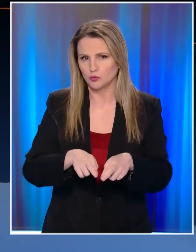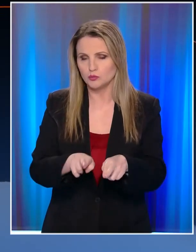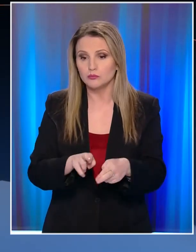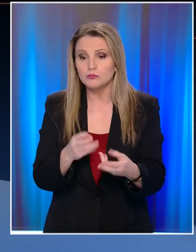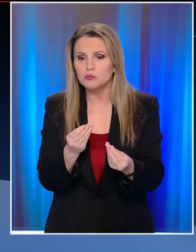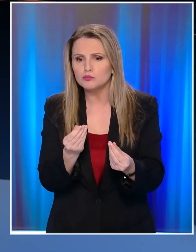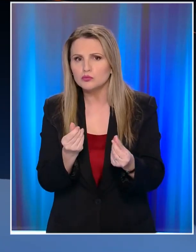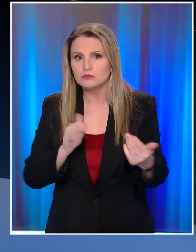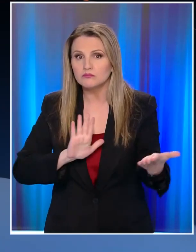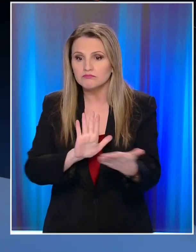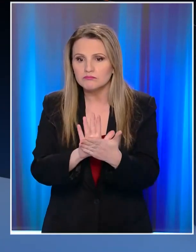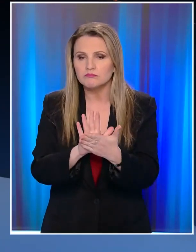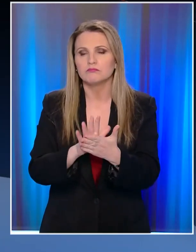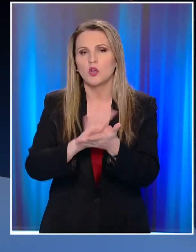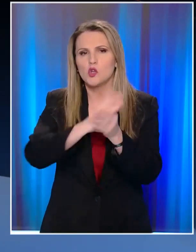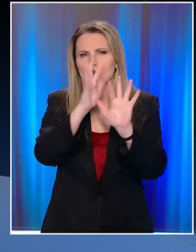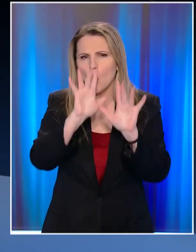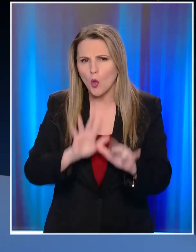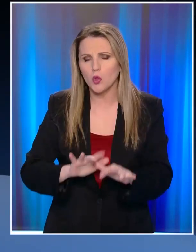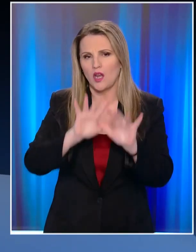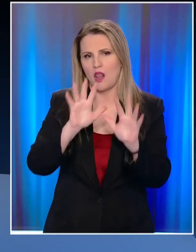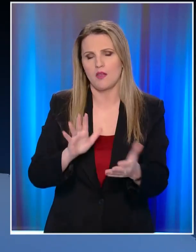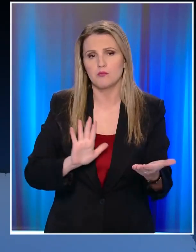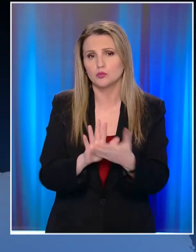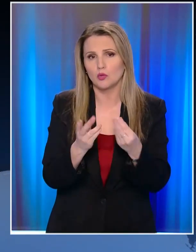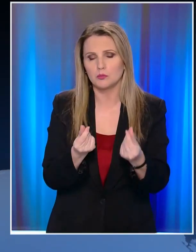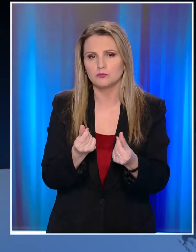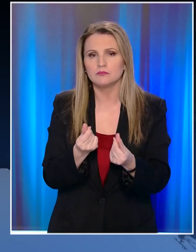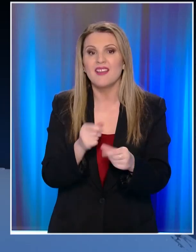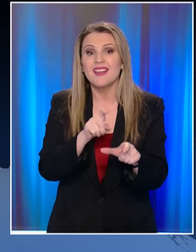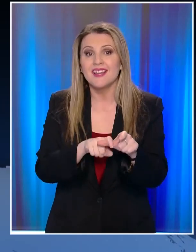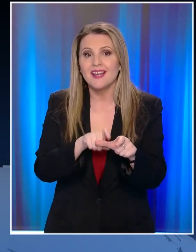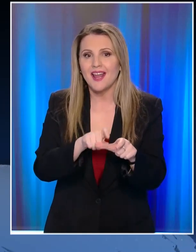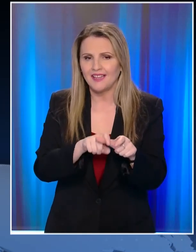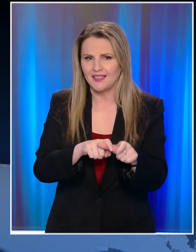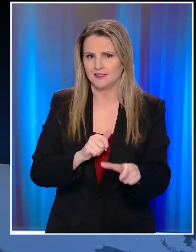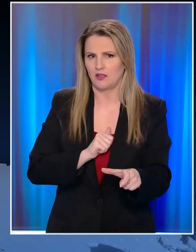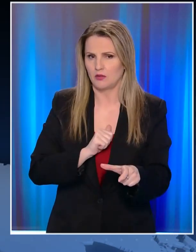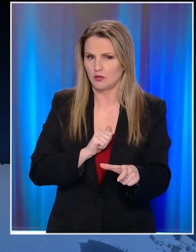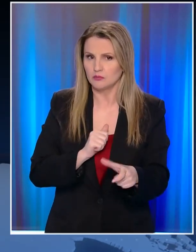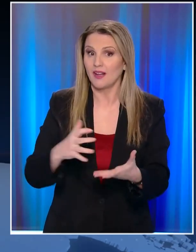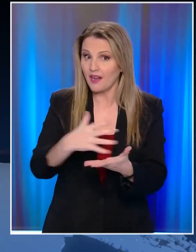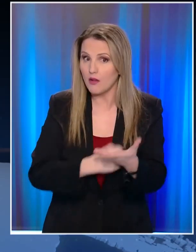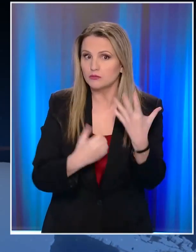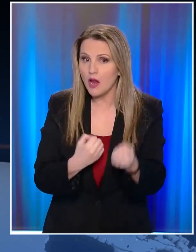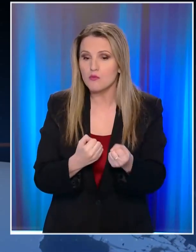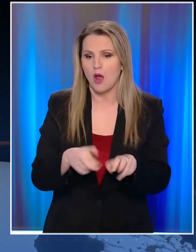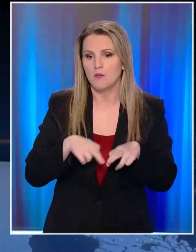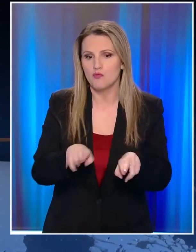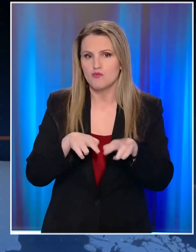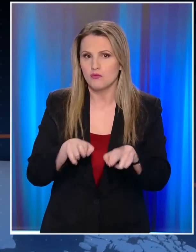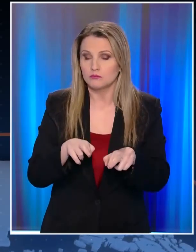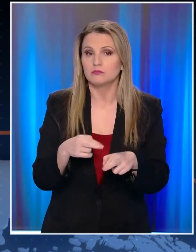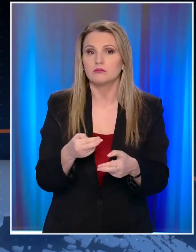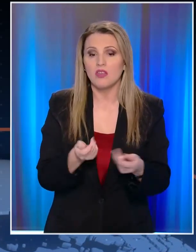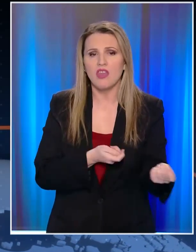αντιμετώπισε αυτή την τελευταία χιονοθίελα. Οι διωτικοί φορείς οι οποίοι διαχειρίζονται όχι με ευκαταφρόνητο κέρδος κρίσιμες